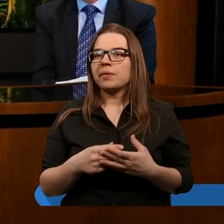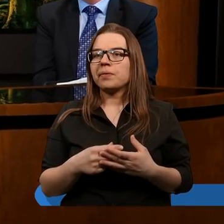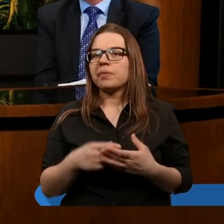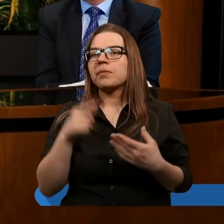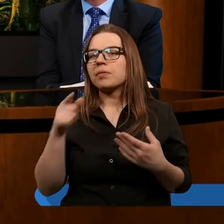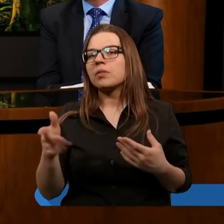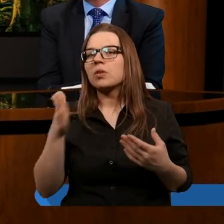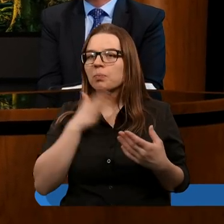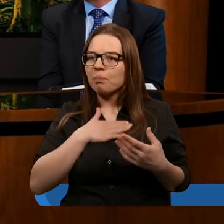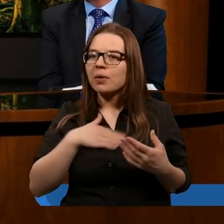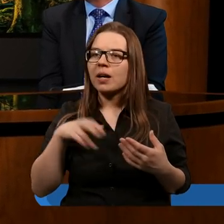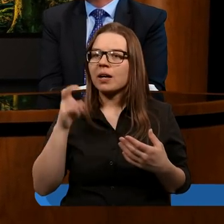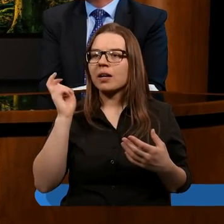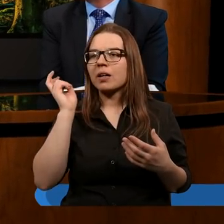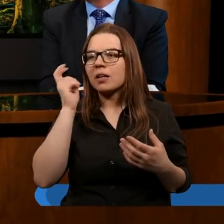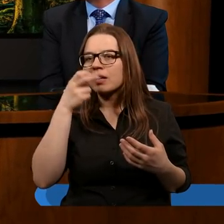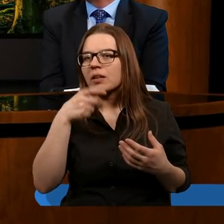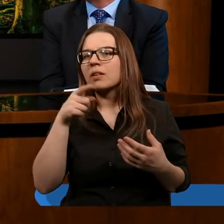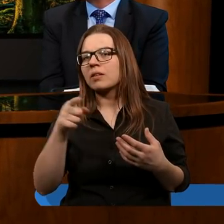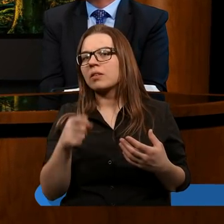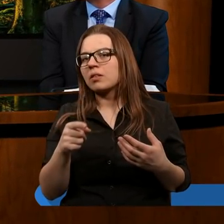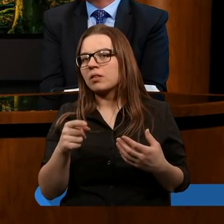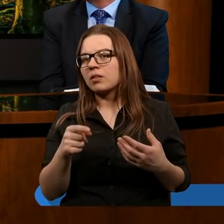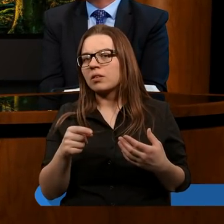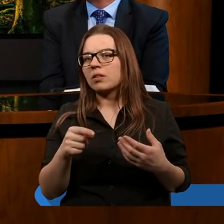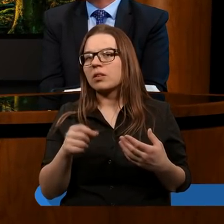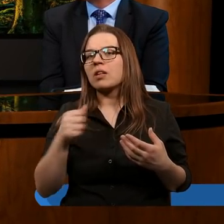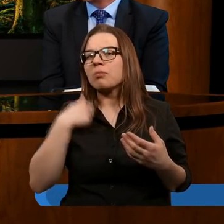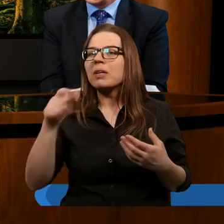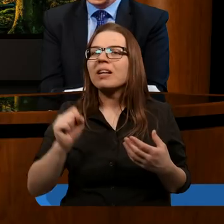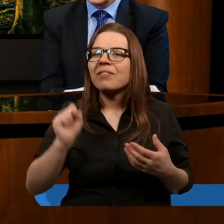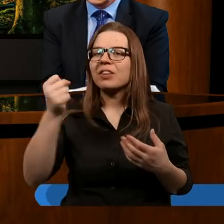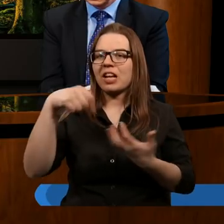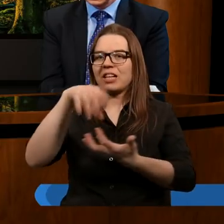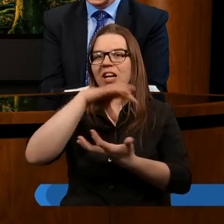Ten moment też jest ciekawy. Zwycięzca wyszedł, aby zwyciężać dalej.